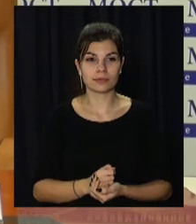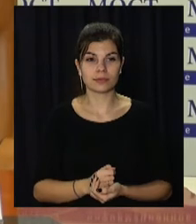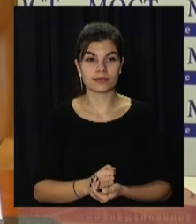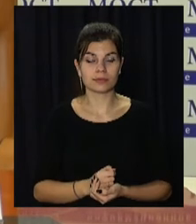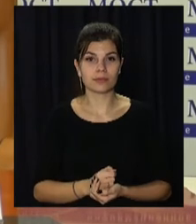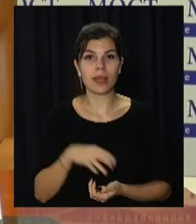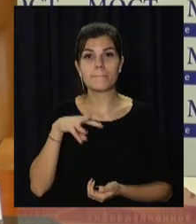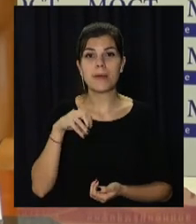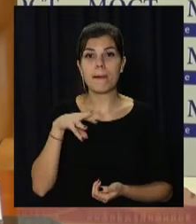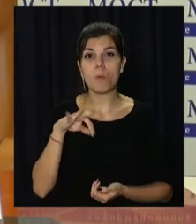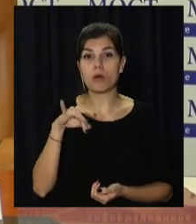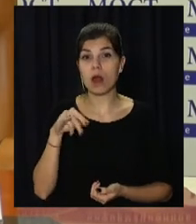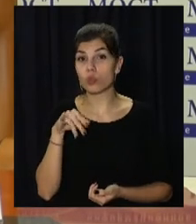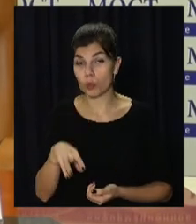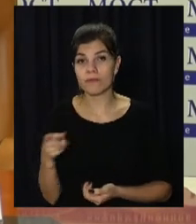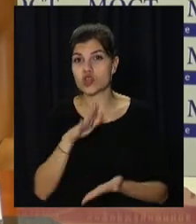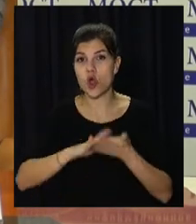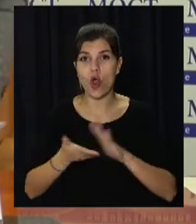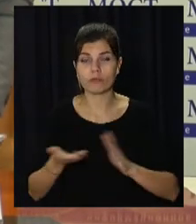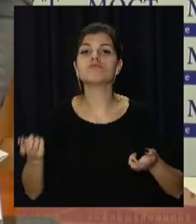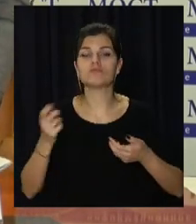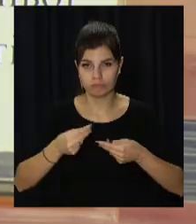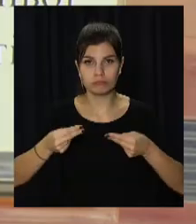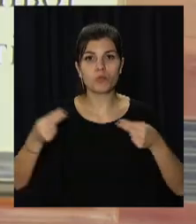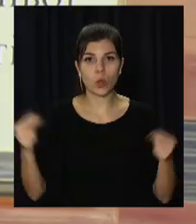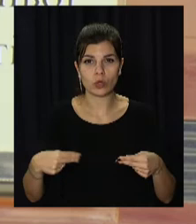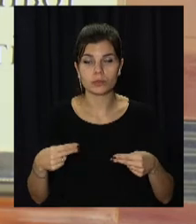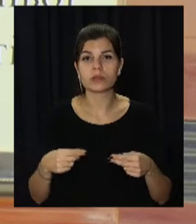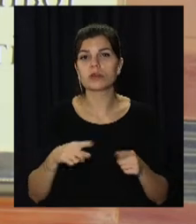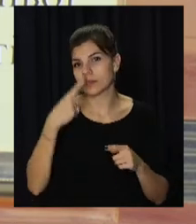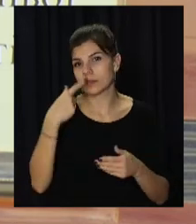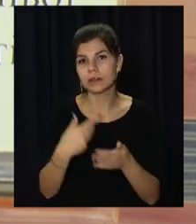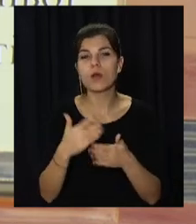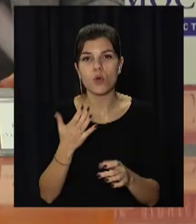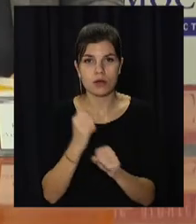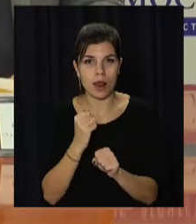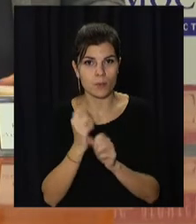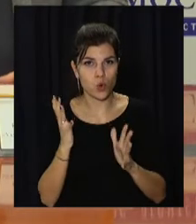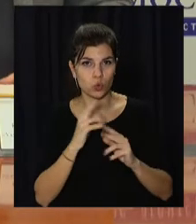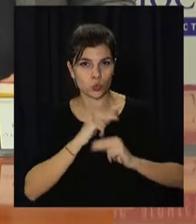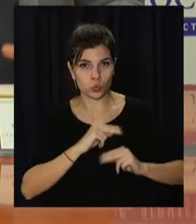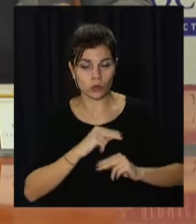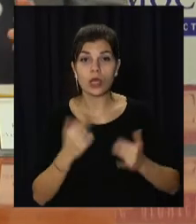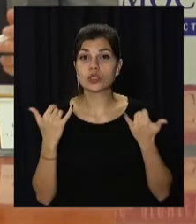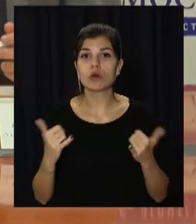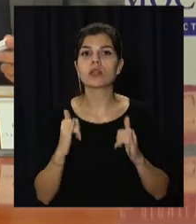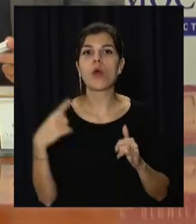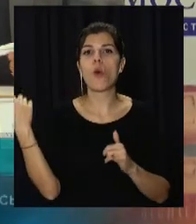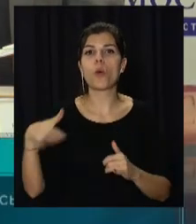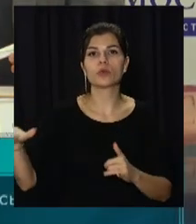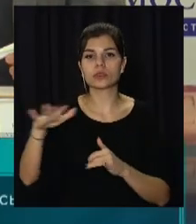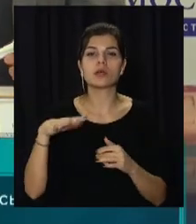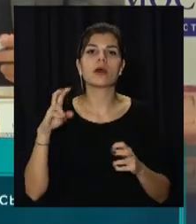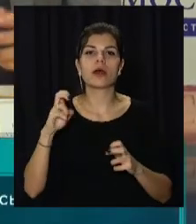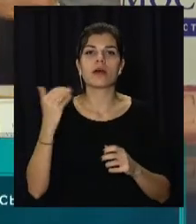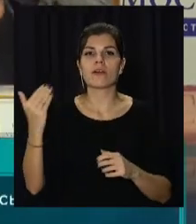Меморандум про співпрацю між двома федераціями підписано. Попереду плідна робота. Сьогодні для обласної федерації